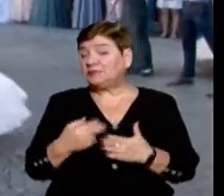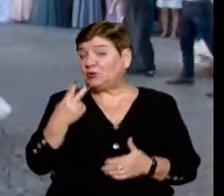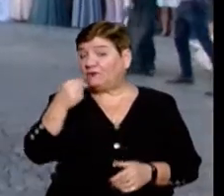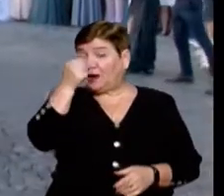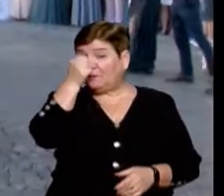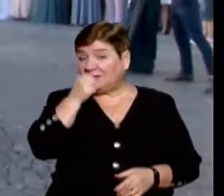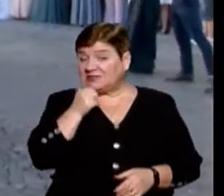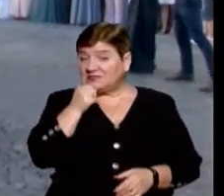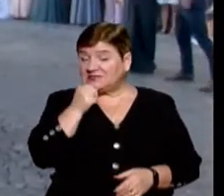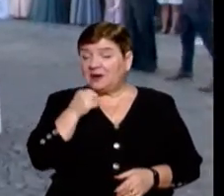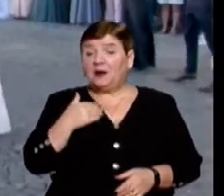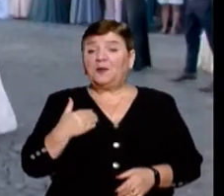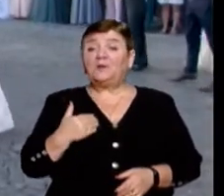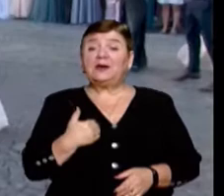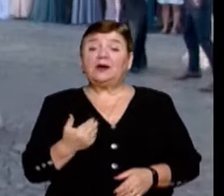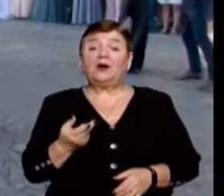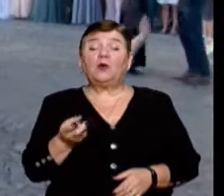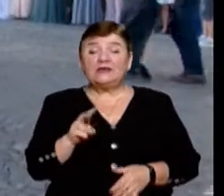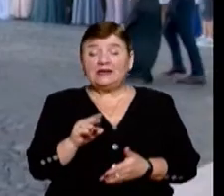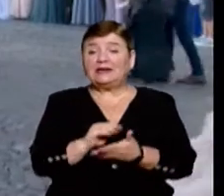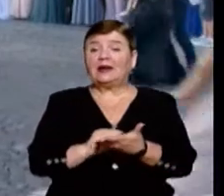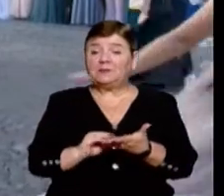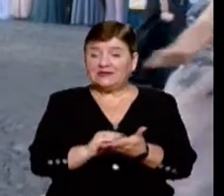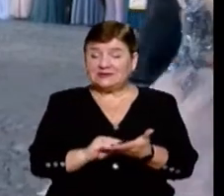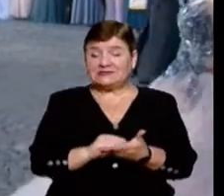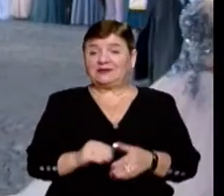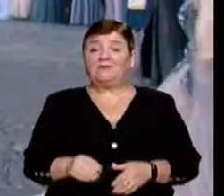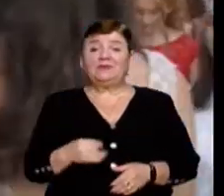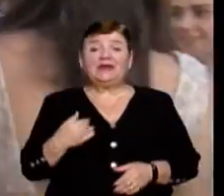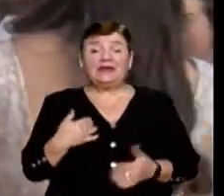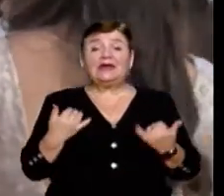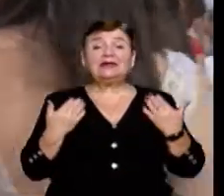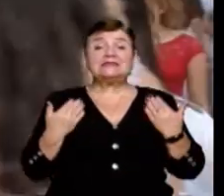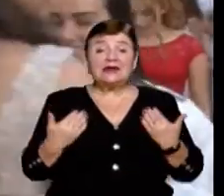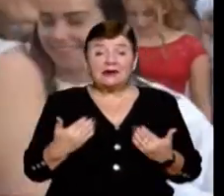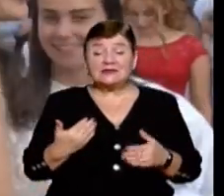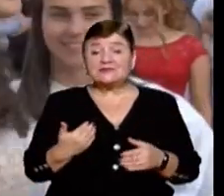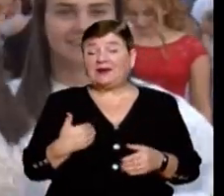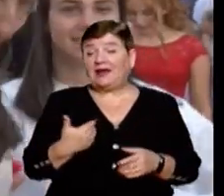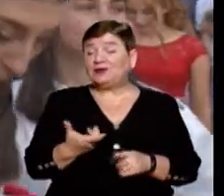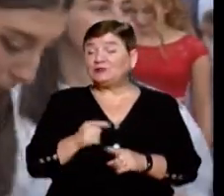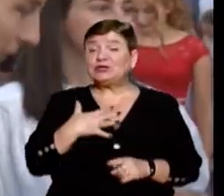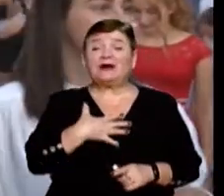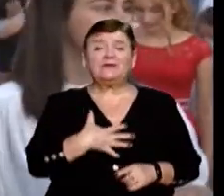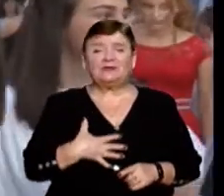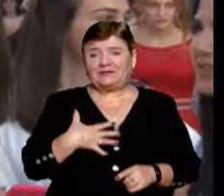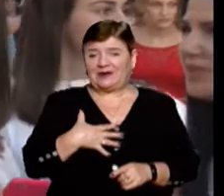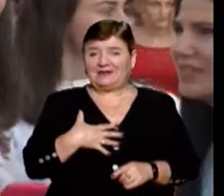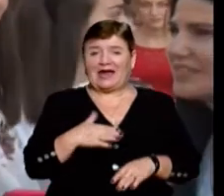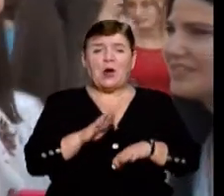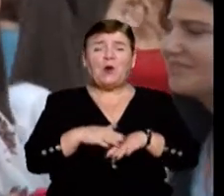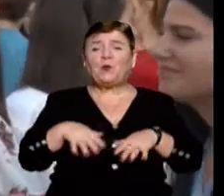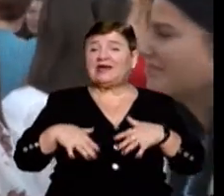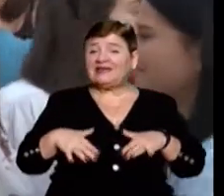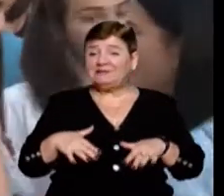місяці ми сподівали на репетиції і танцювали. І зараз мене дуже перепевняє хвилювання, руки